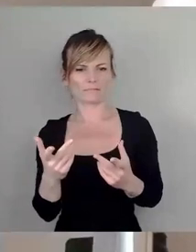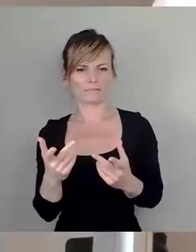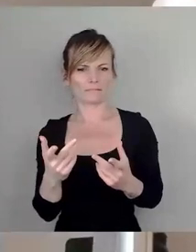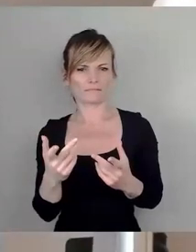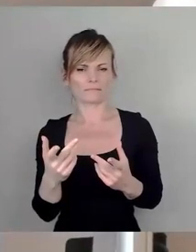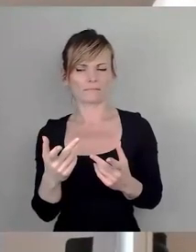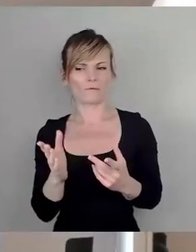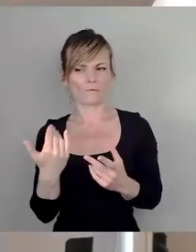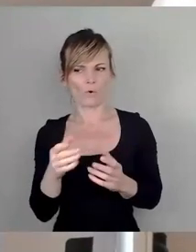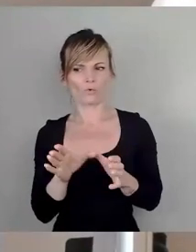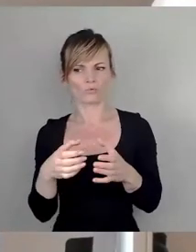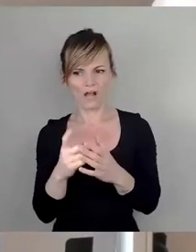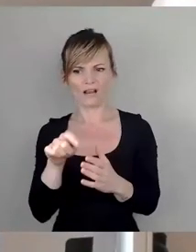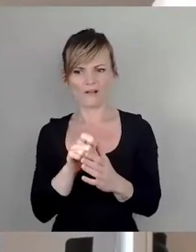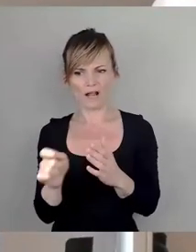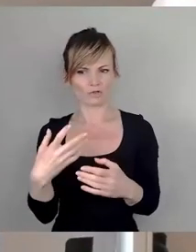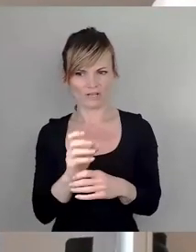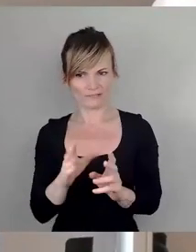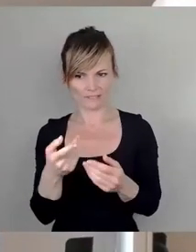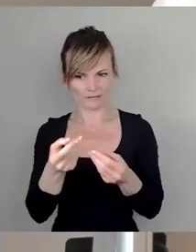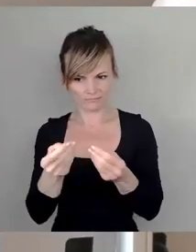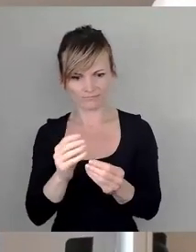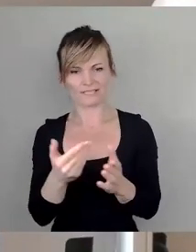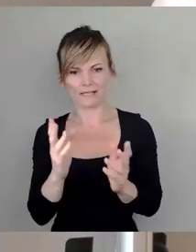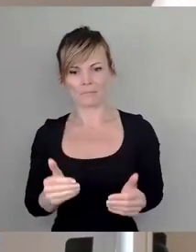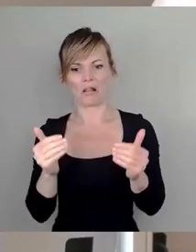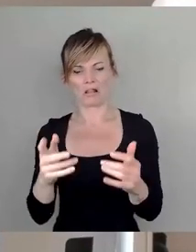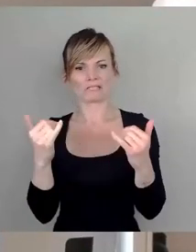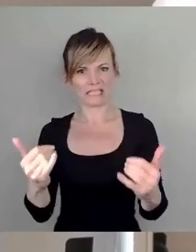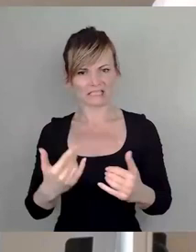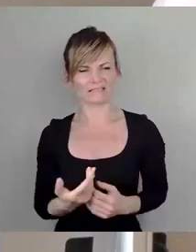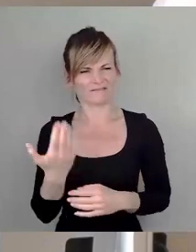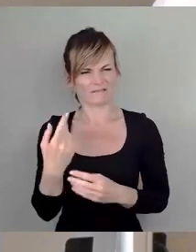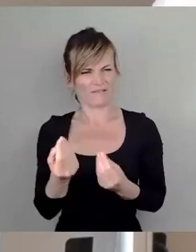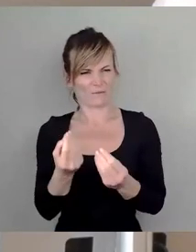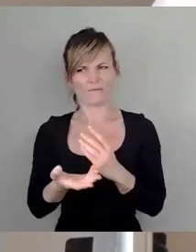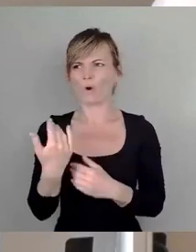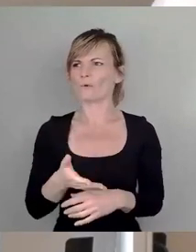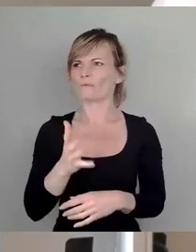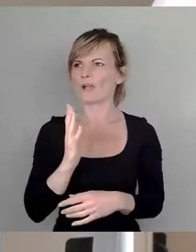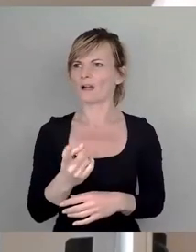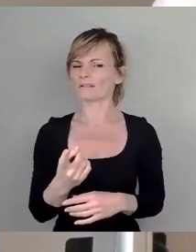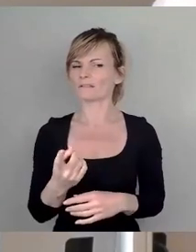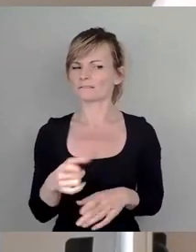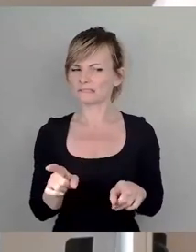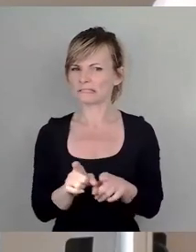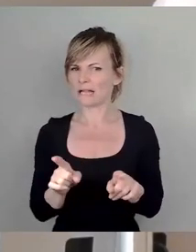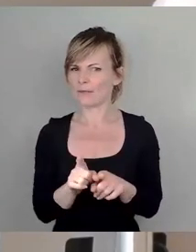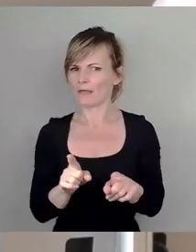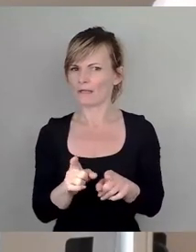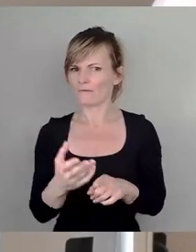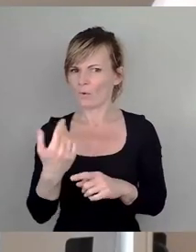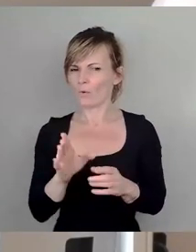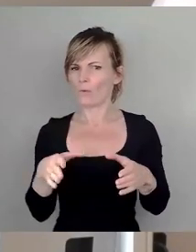machen wir das heute. Mich beschleicht auch so ein kleines bisschen das Gefühl, dass vor fünf Jahren, kurz vor der Kommunalwahl, auch schon mal einen Graffiti-Antrag von der CDU